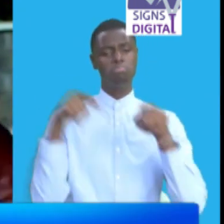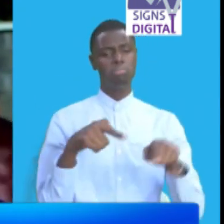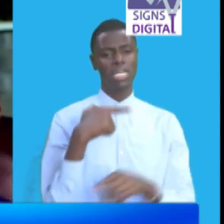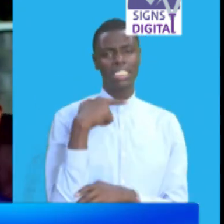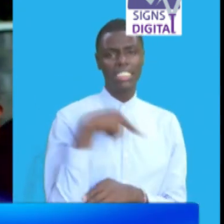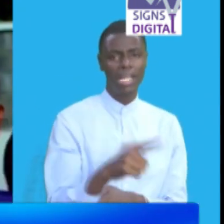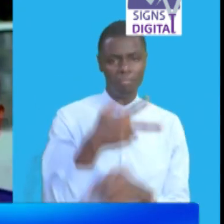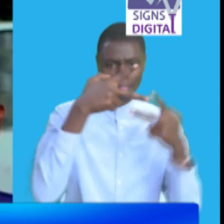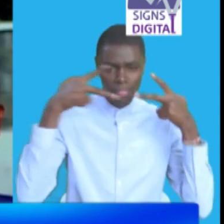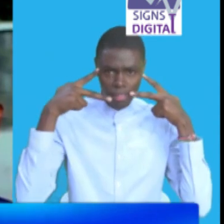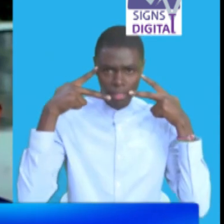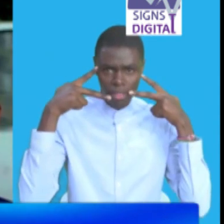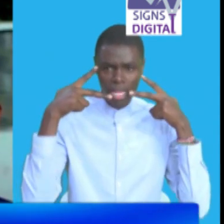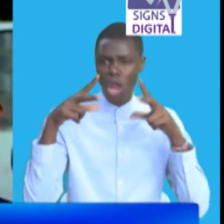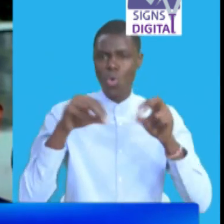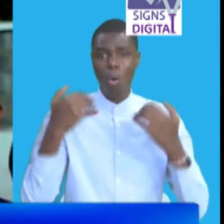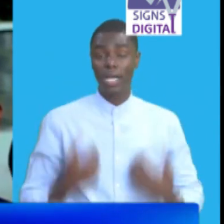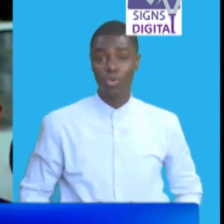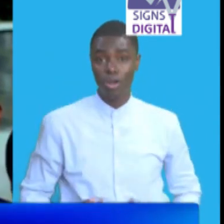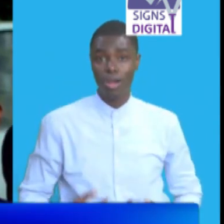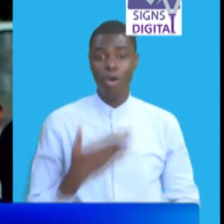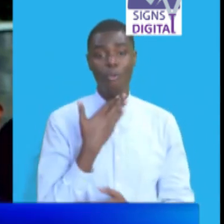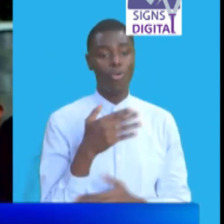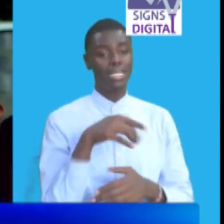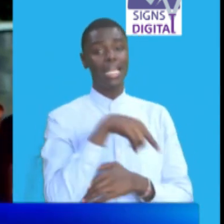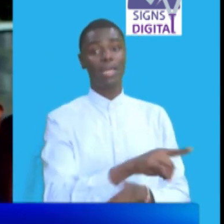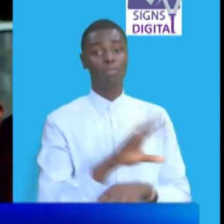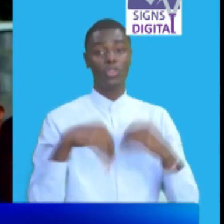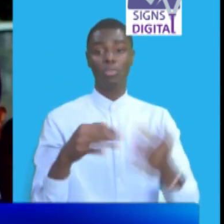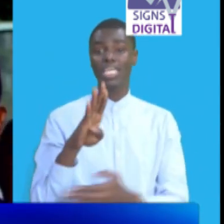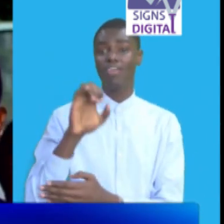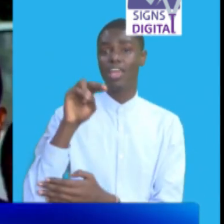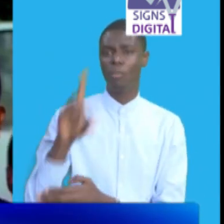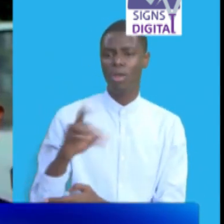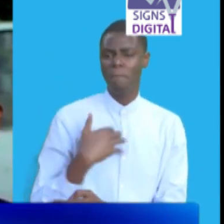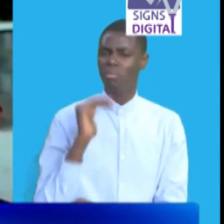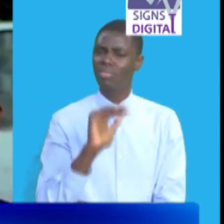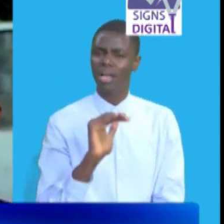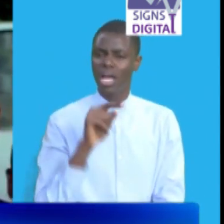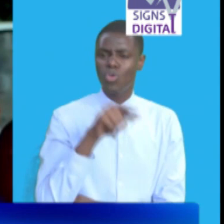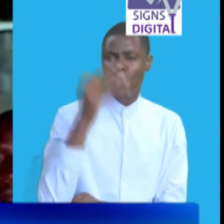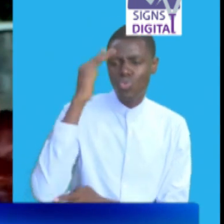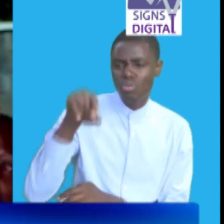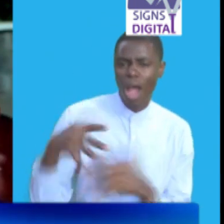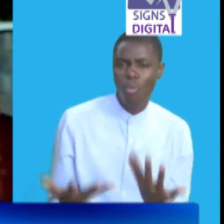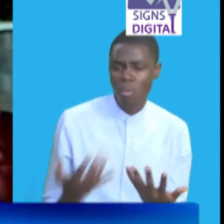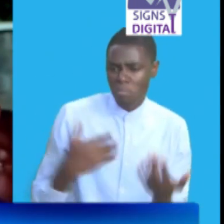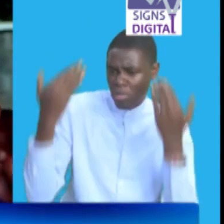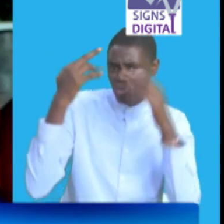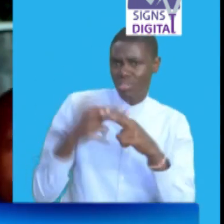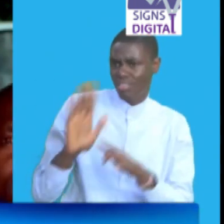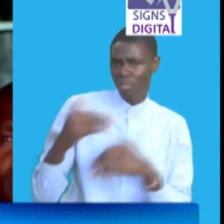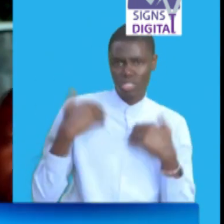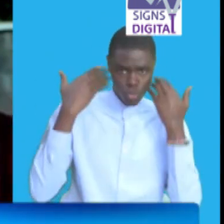criminals na kwa hivu hakuna mtu anataka wawo kupatiwa bond na mina uliso kwanini na mina juaje hawa mimi hata sijui majine